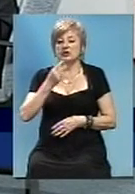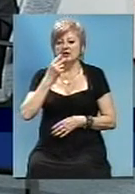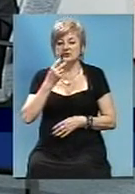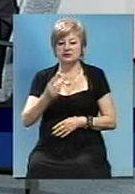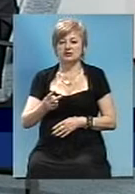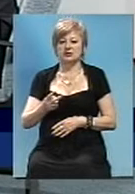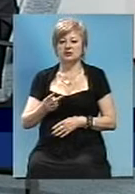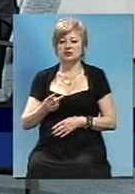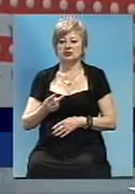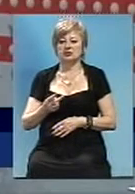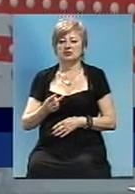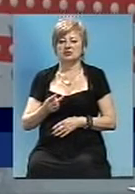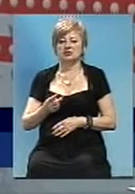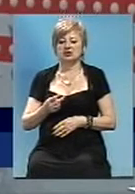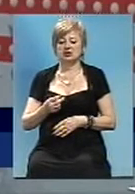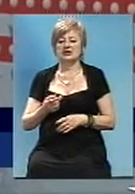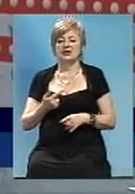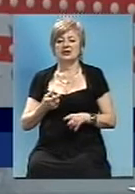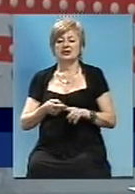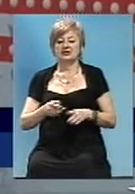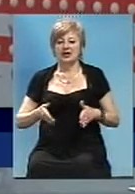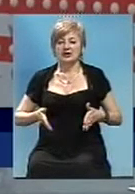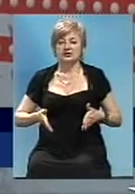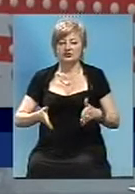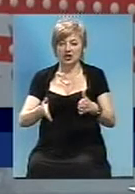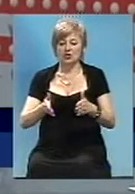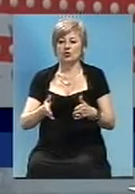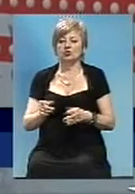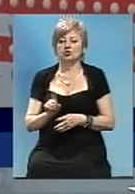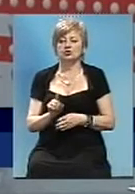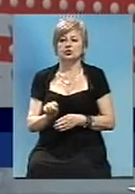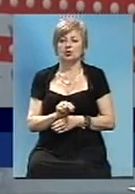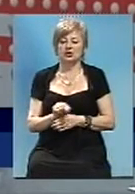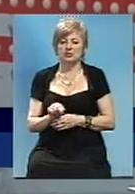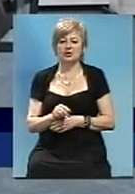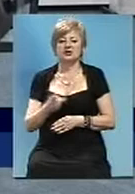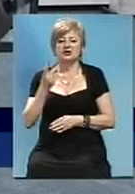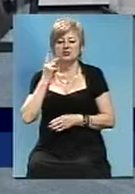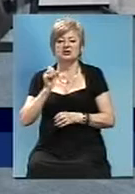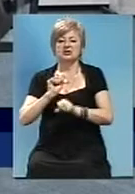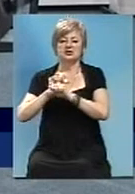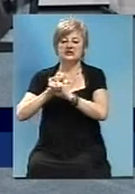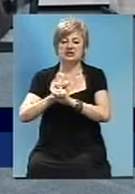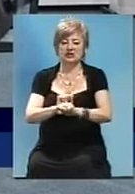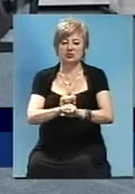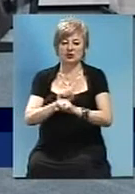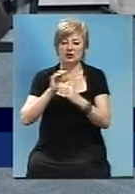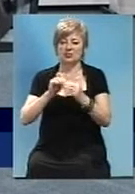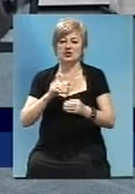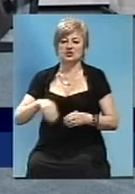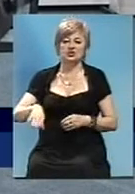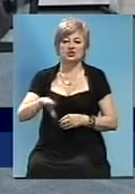плащину. Дорогу постійно ремонтирують, постійно затори і все